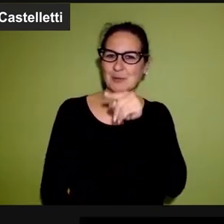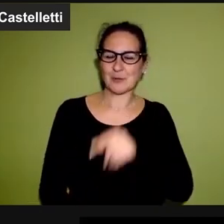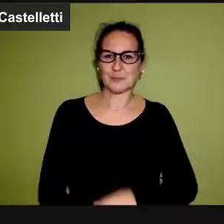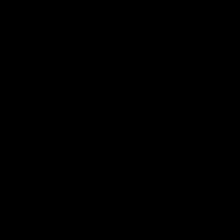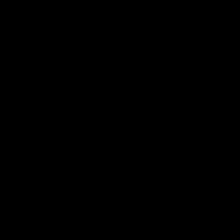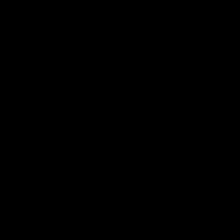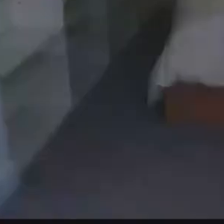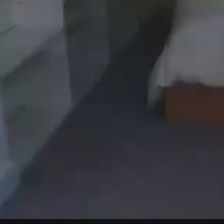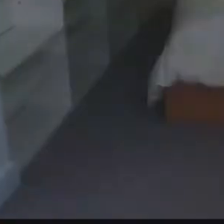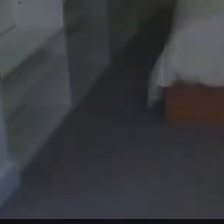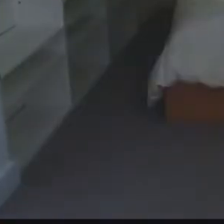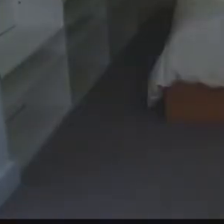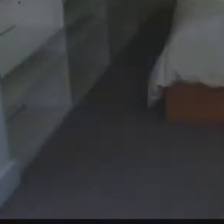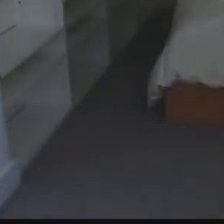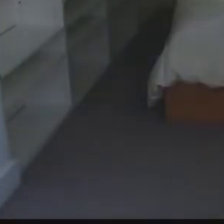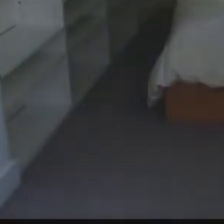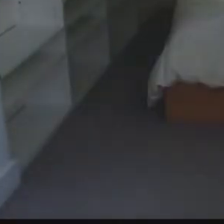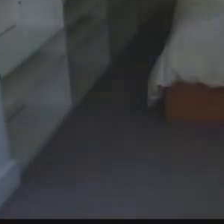la parola.